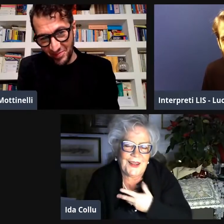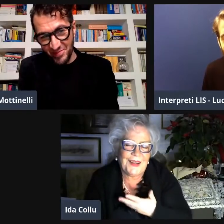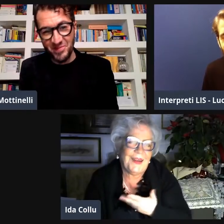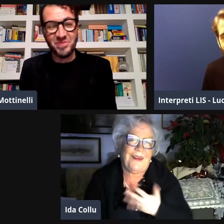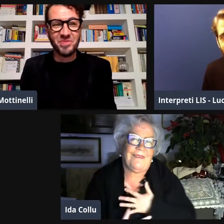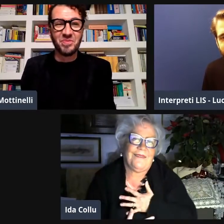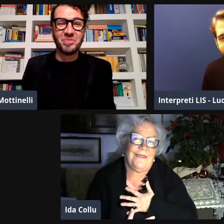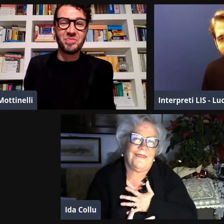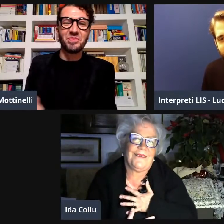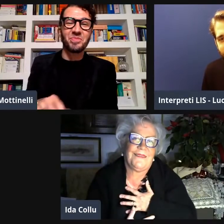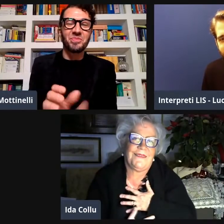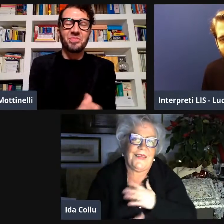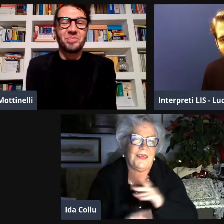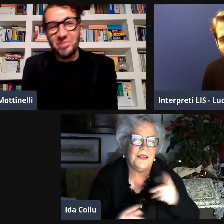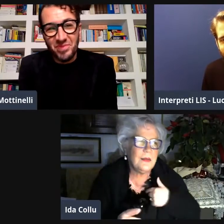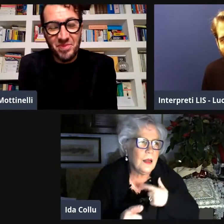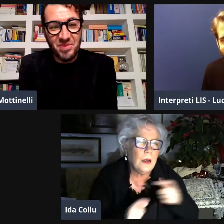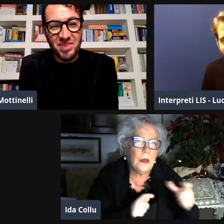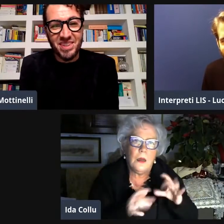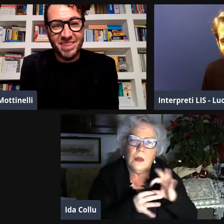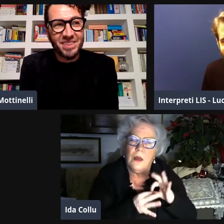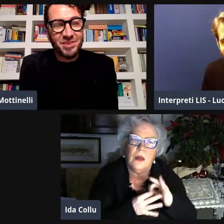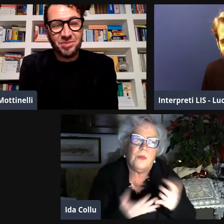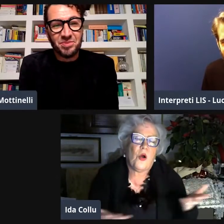hanno un sesto senso